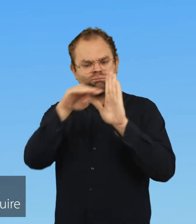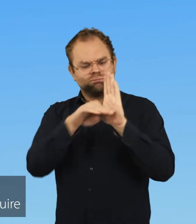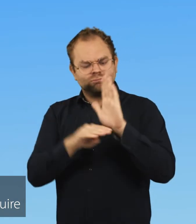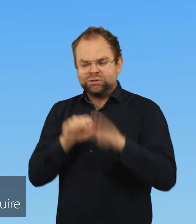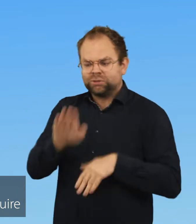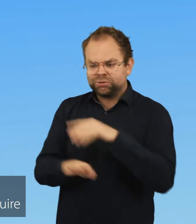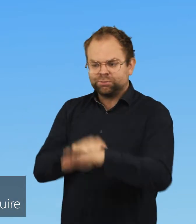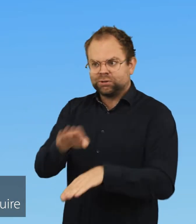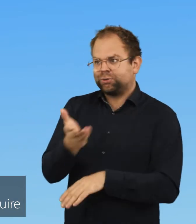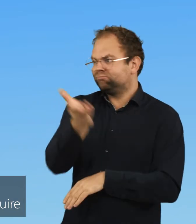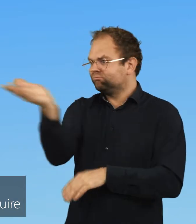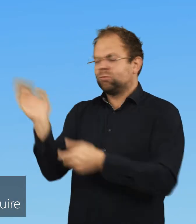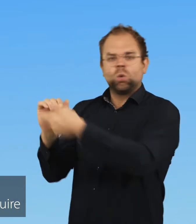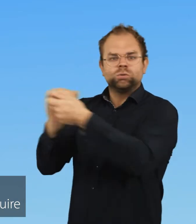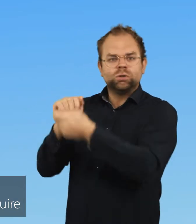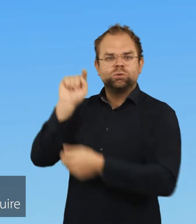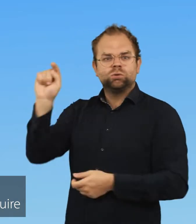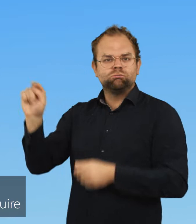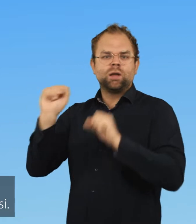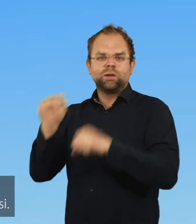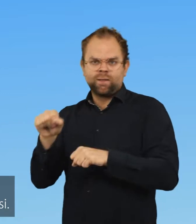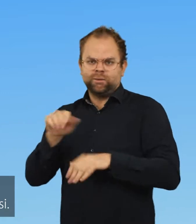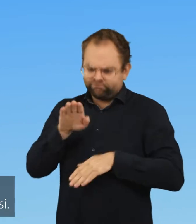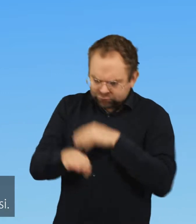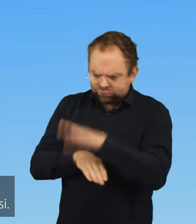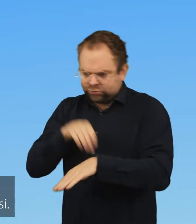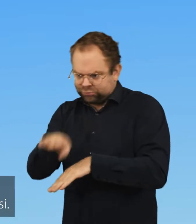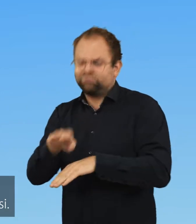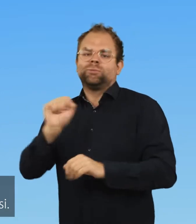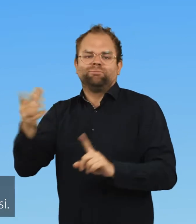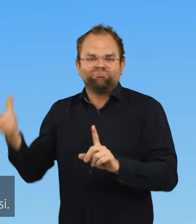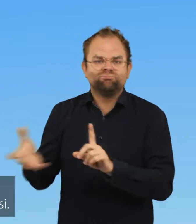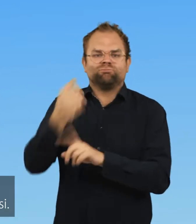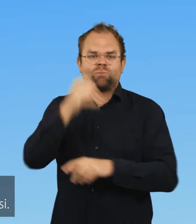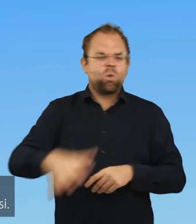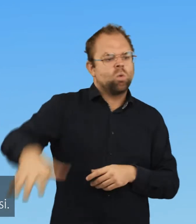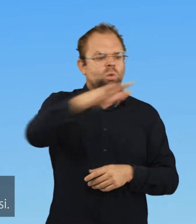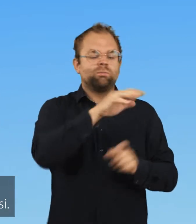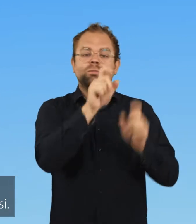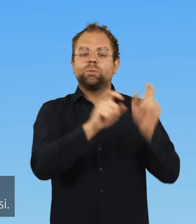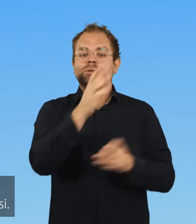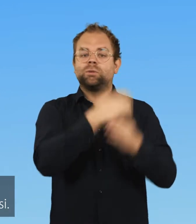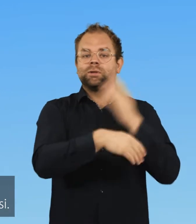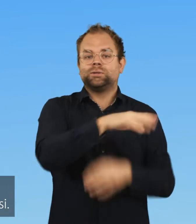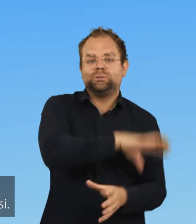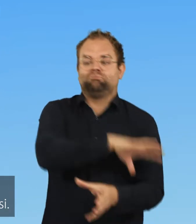passi essenziali che gli operatori umanitari devono seguire per raggiungere tutte le persone con disabilità durante qualsiasi